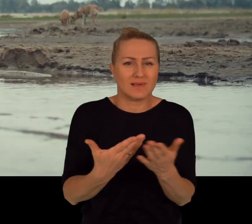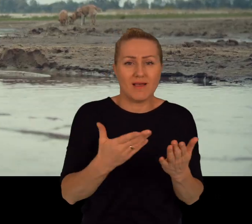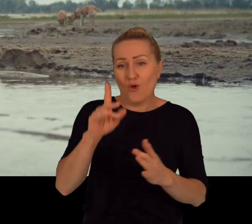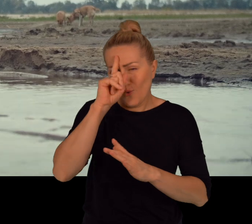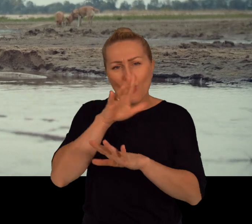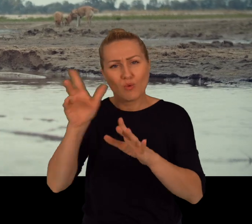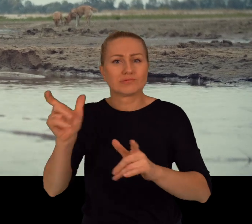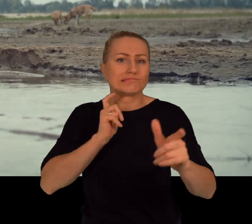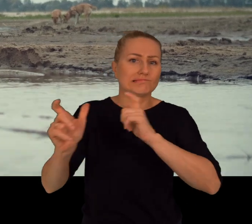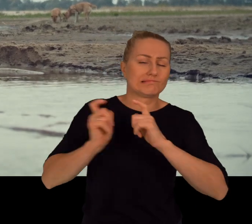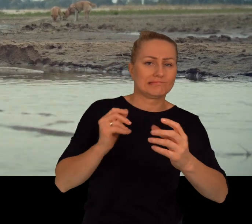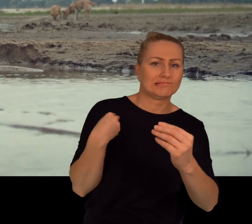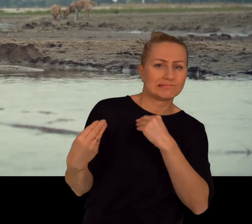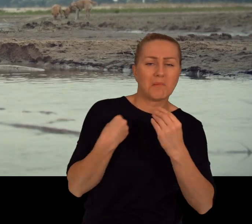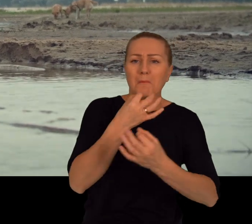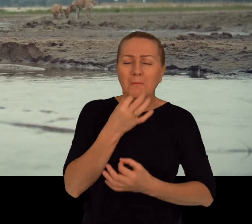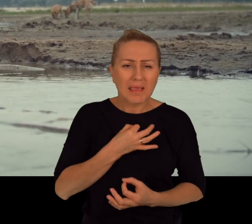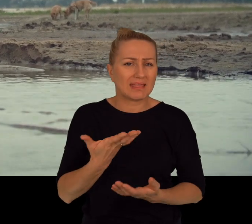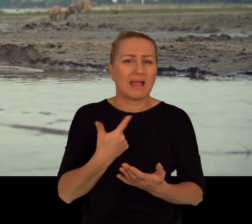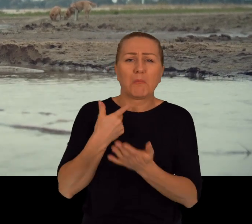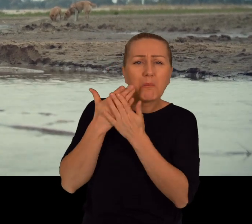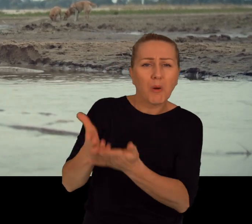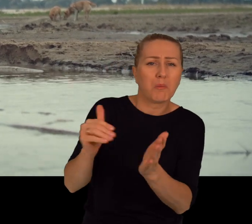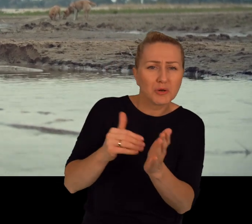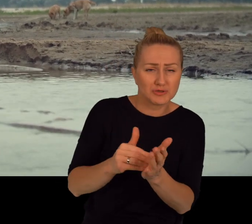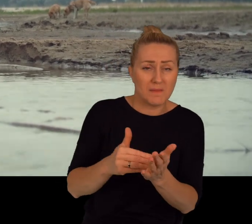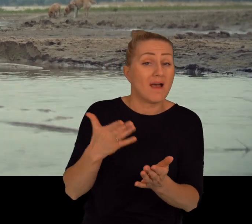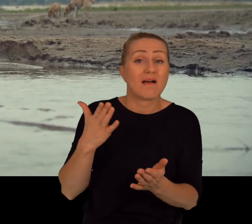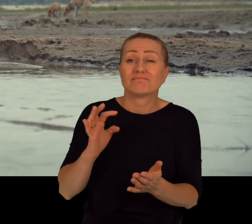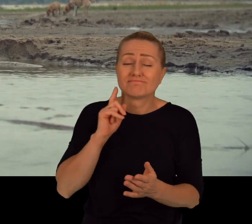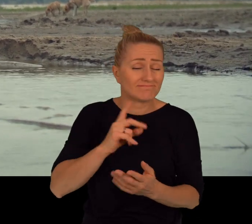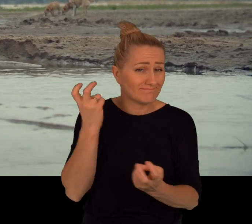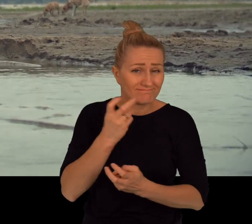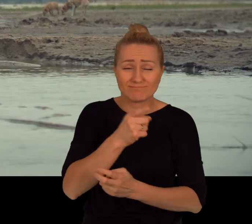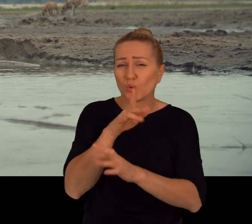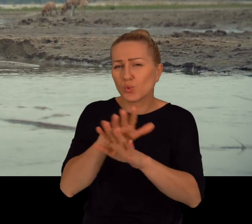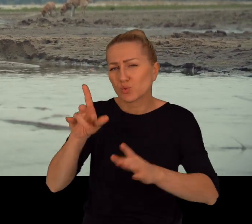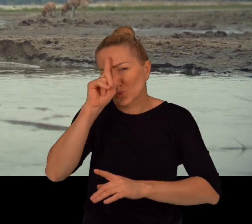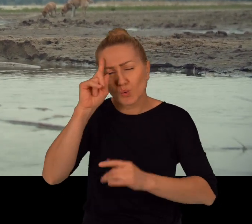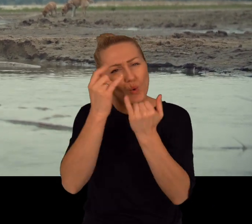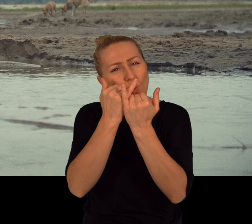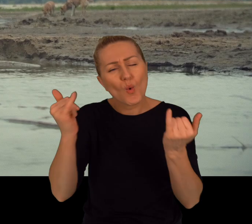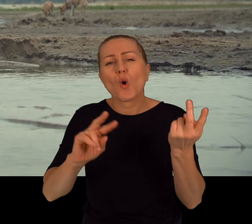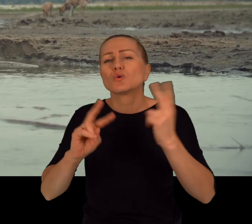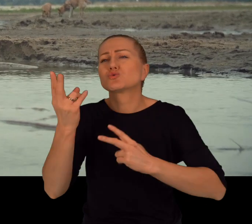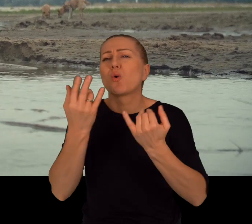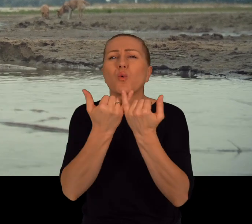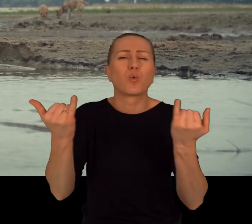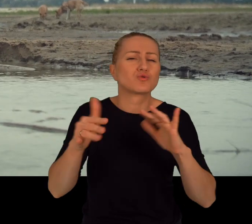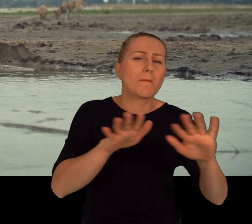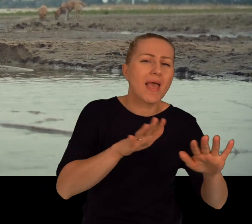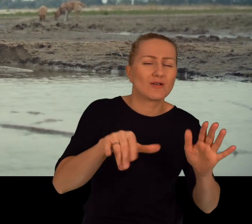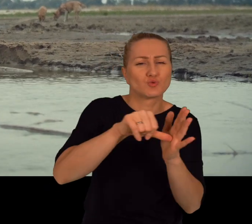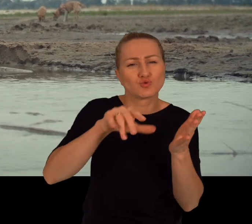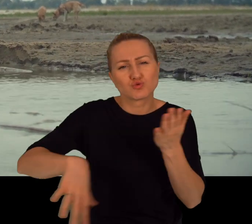do nas zgłaszać z prośbą o pomoc. I to jest bardzo ciekawe, bo to było takie naprawdę poruszenie różnych osób z bardzo różnych miejsc,